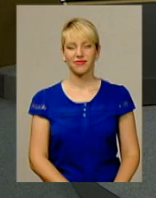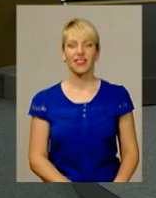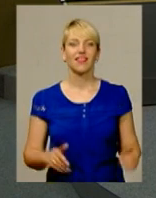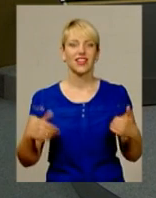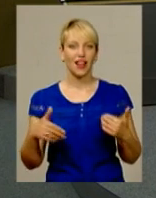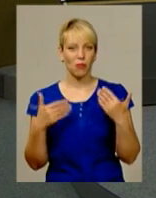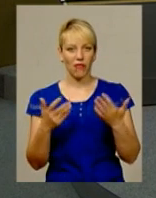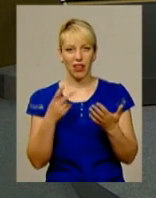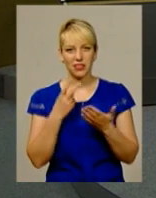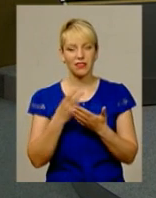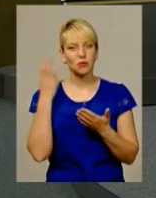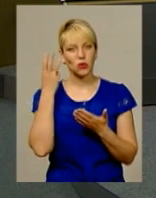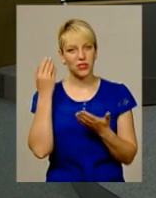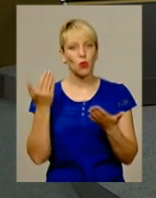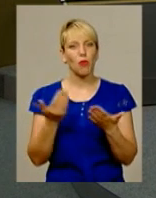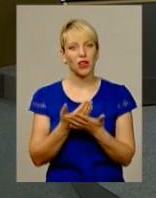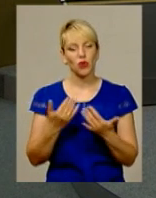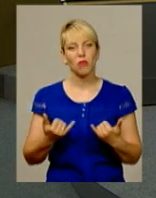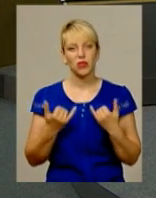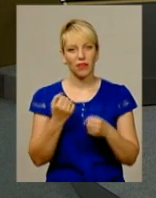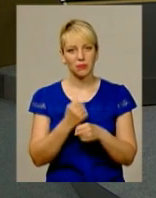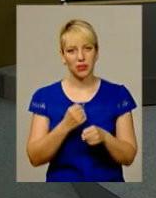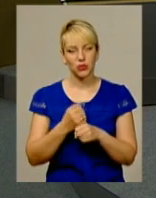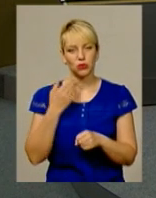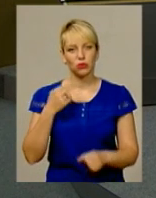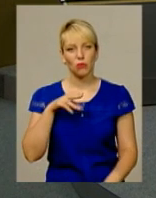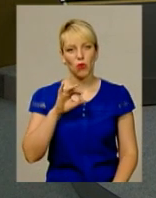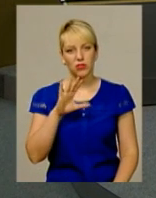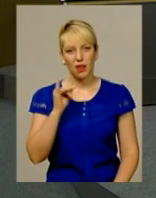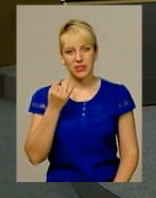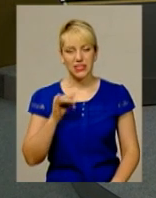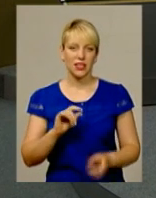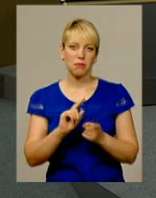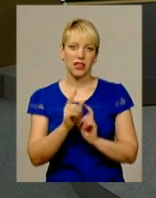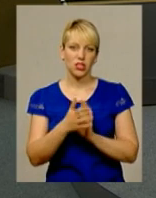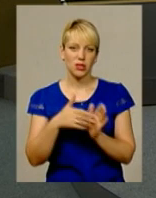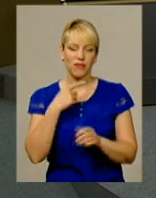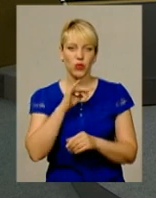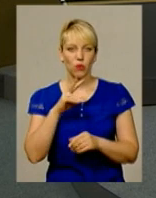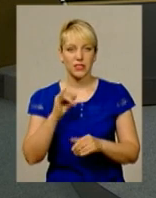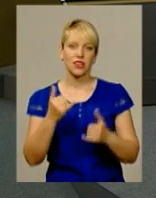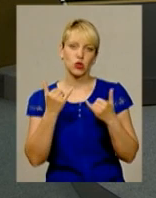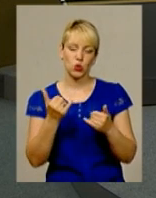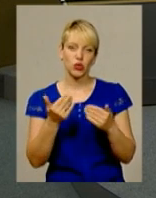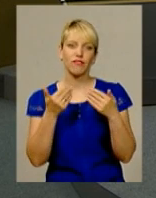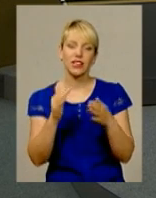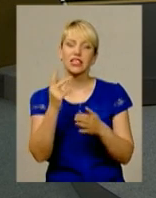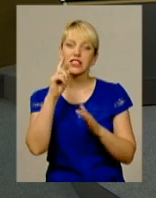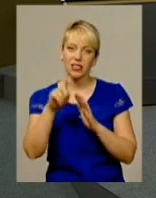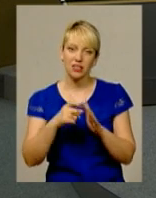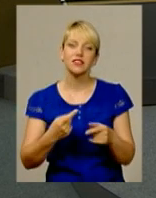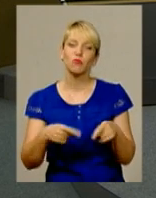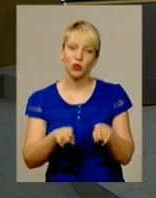Вітаємо вас в ефірі Подільська панорама. У студії працюють Віталій Постемський та Оксана Фіновська. І в сьогоднішньому випуску ви